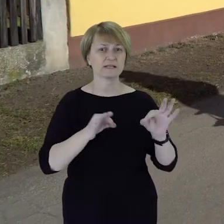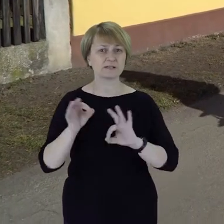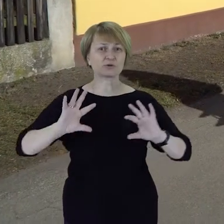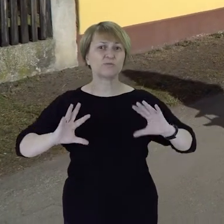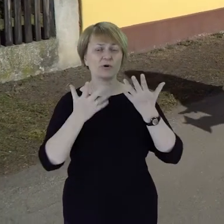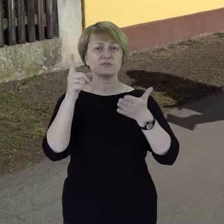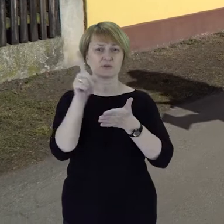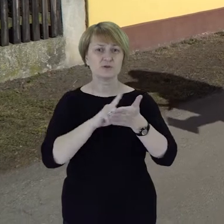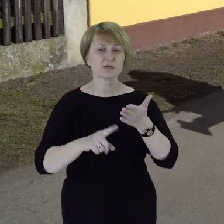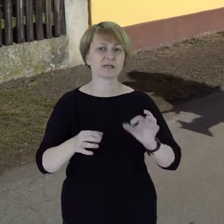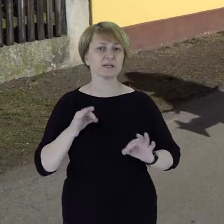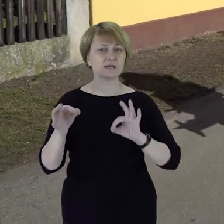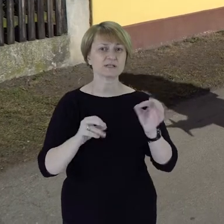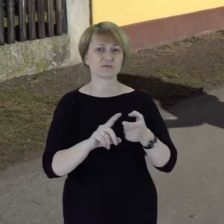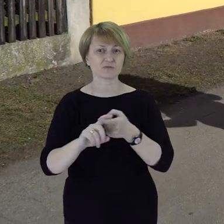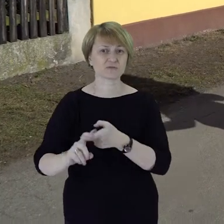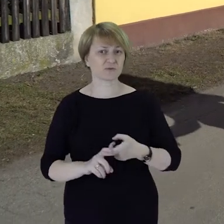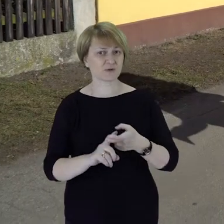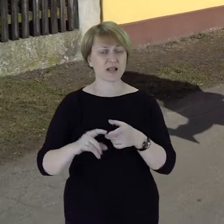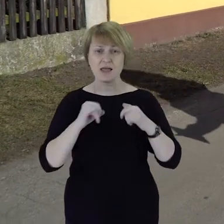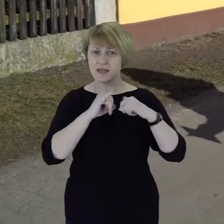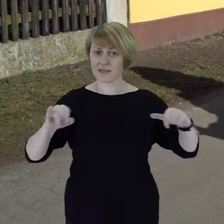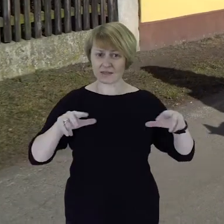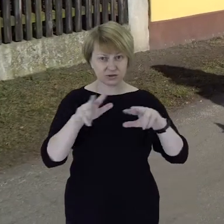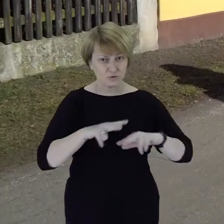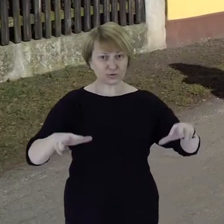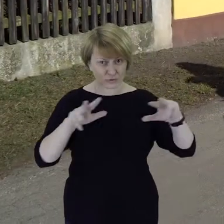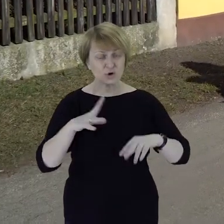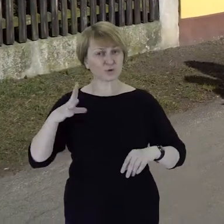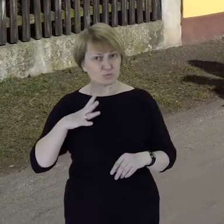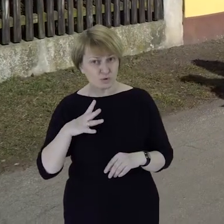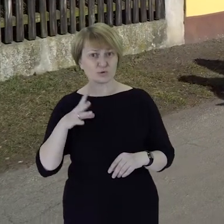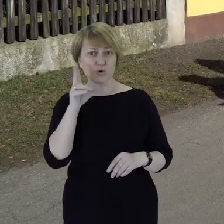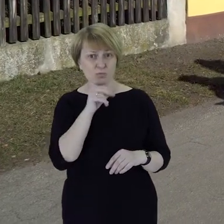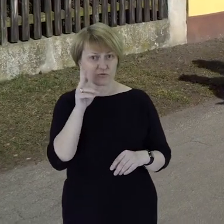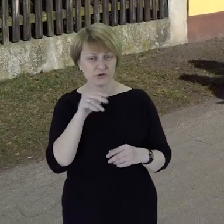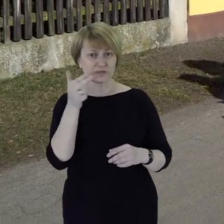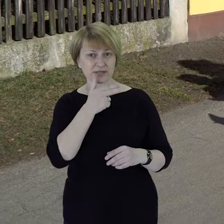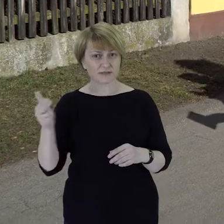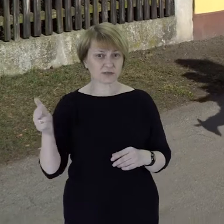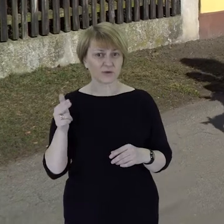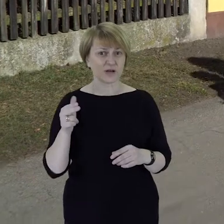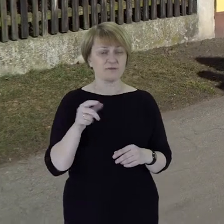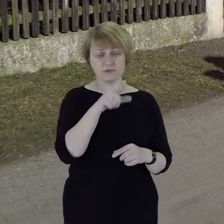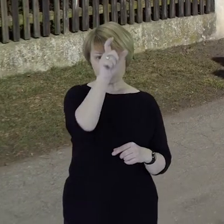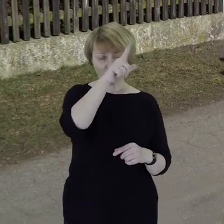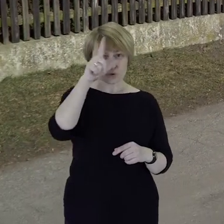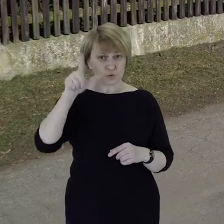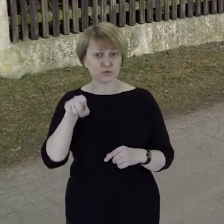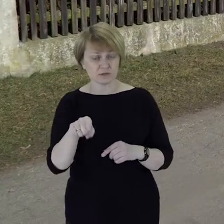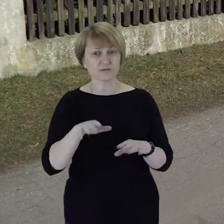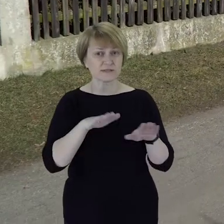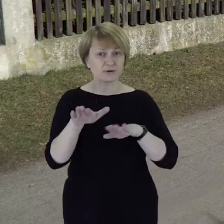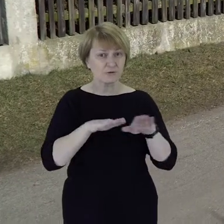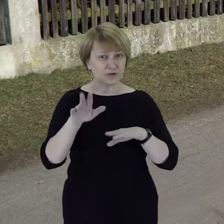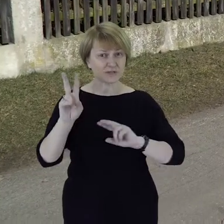historię związków, ale to te rodziny, o których zresztą mówiliśmy przecież w pierwszych odcinkach, to ci ludzie między innymi i stąd właśnie